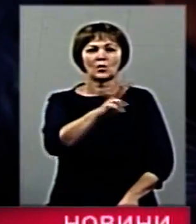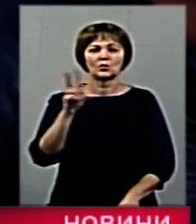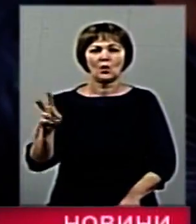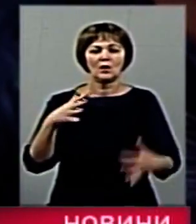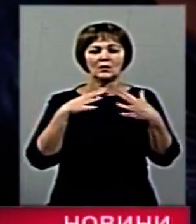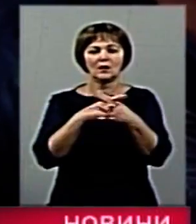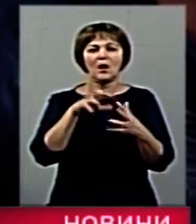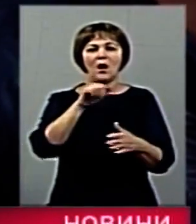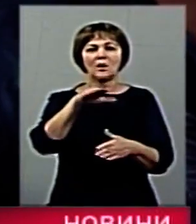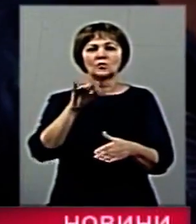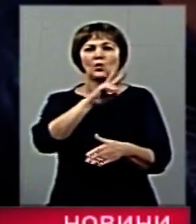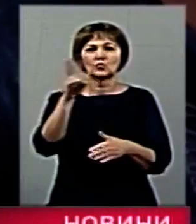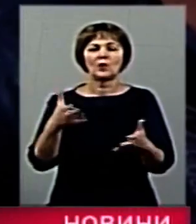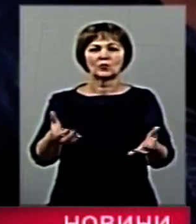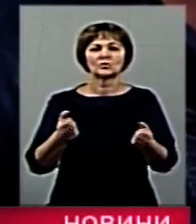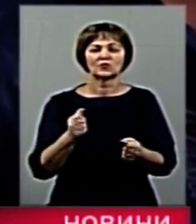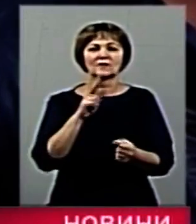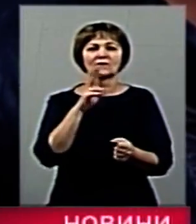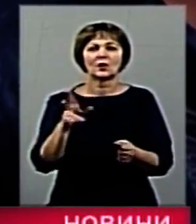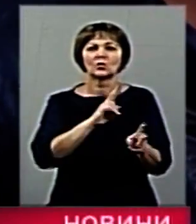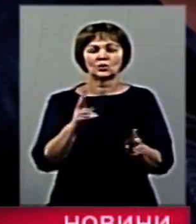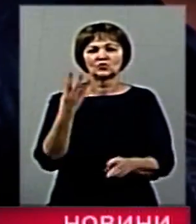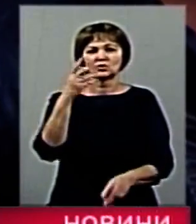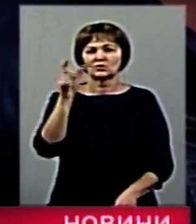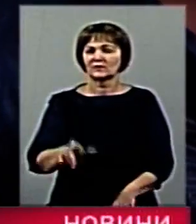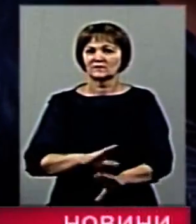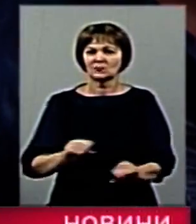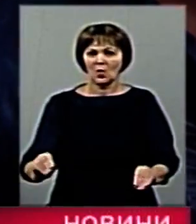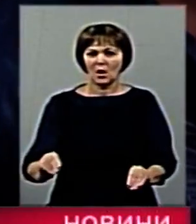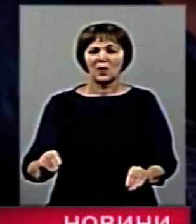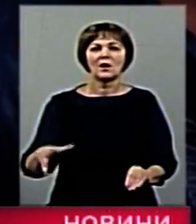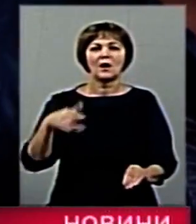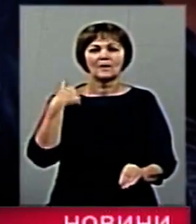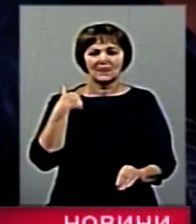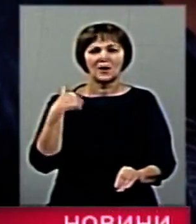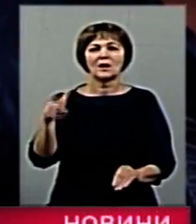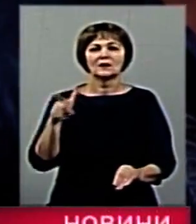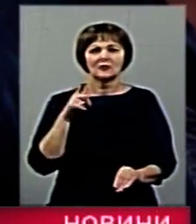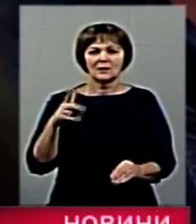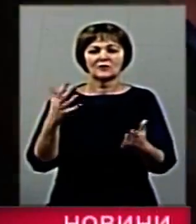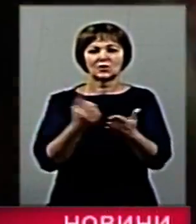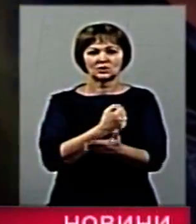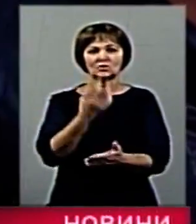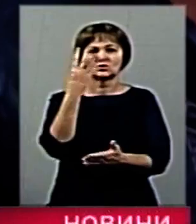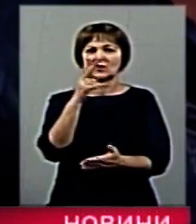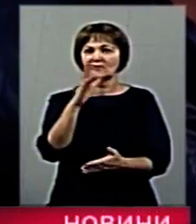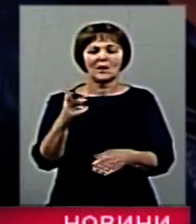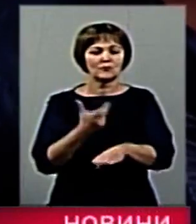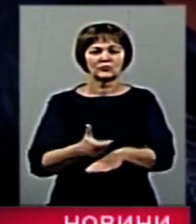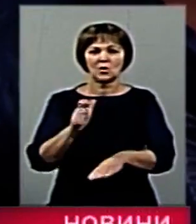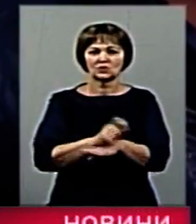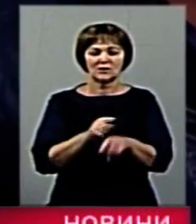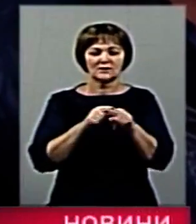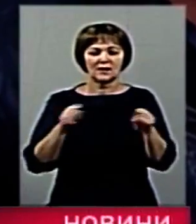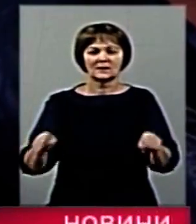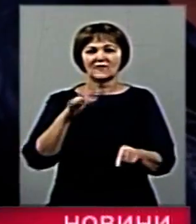Ну, я ж не знаю. Получило 4 человека. То, що ми з Сергією Івановичем нашли, получили квартиру. Польщі за